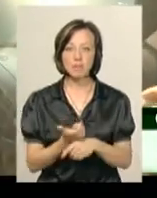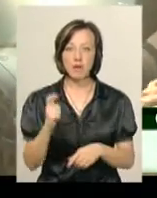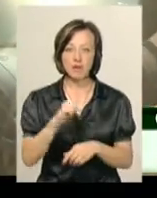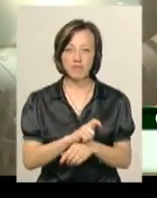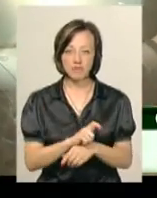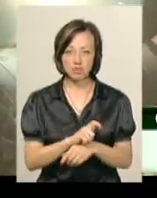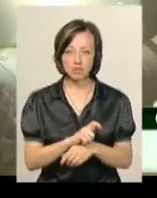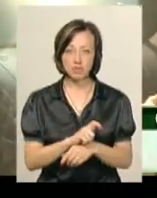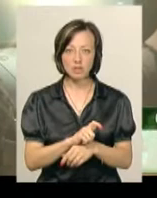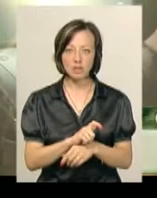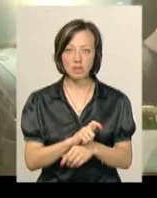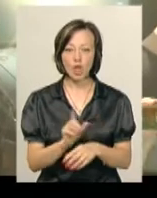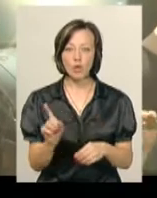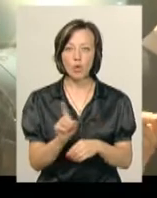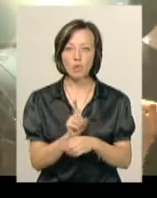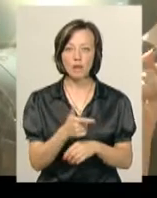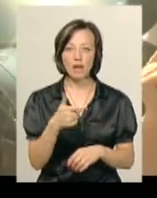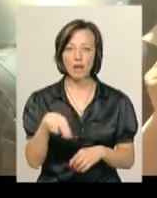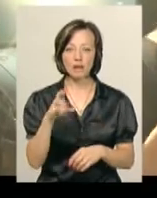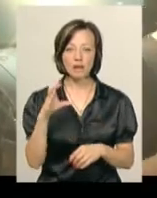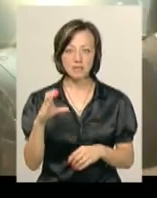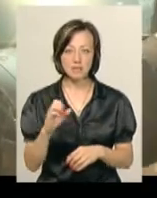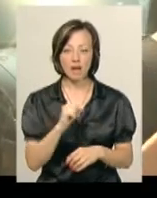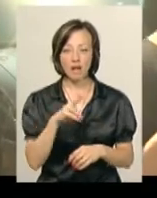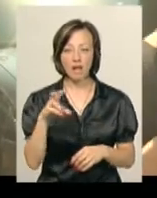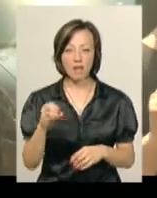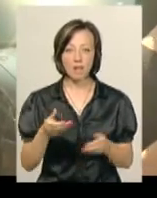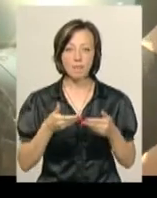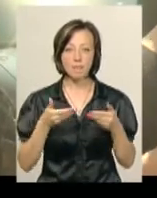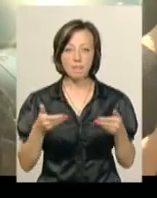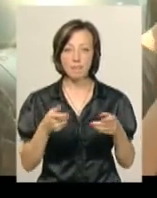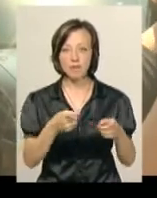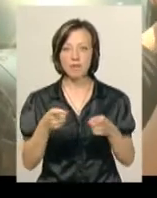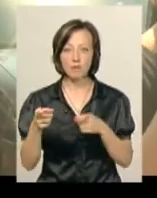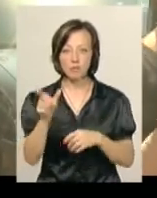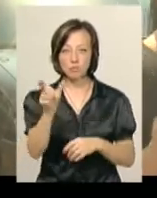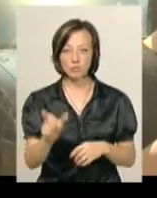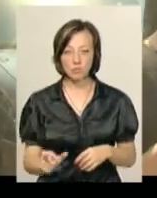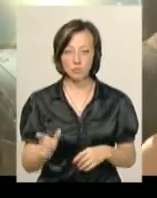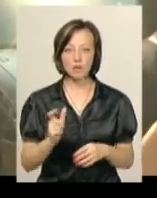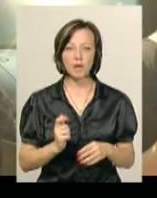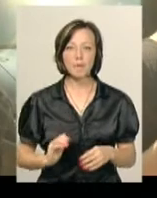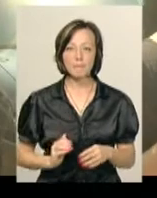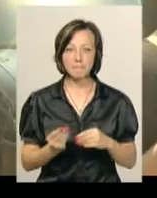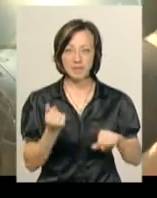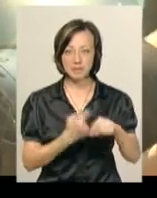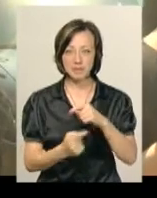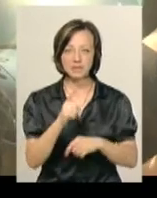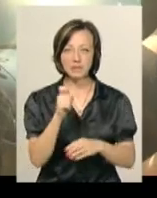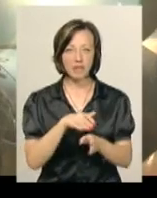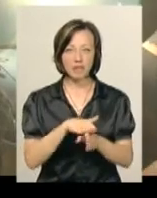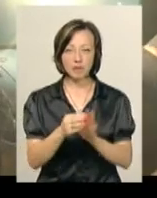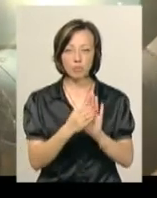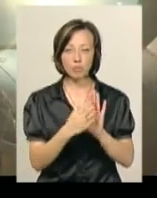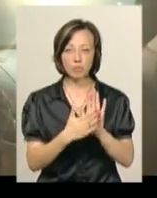нормативів ГДС. Але ми притягнули посадову особу суб'єкта господарювання за невиконання